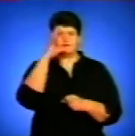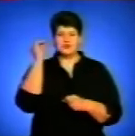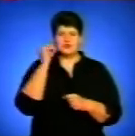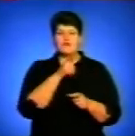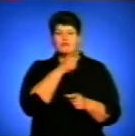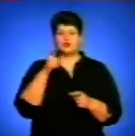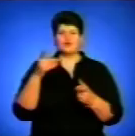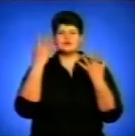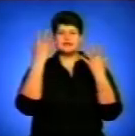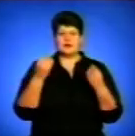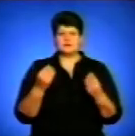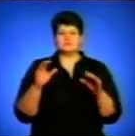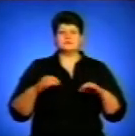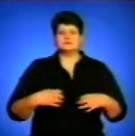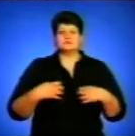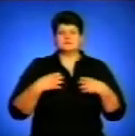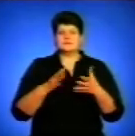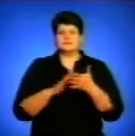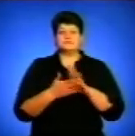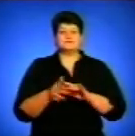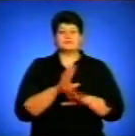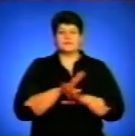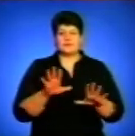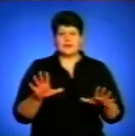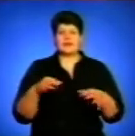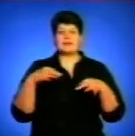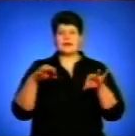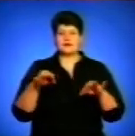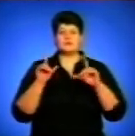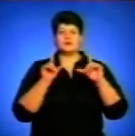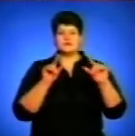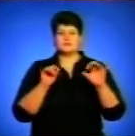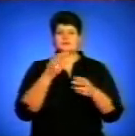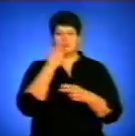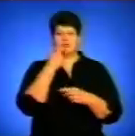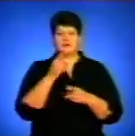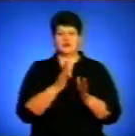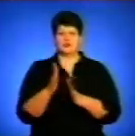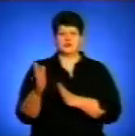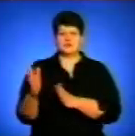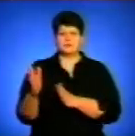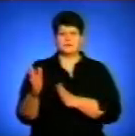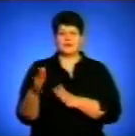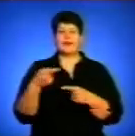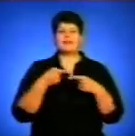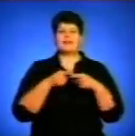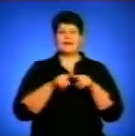критичних ситуацій на шляхах не виникало. Транспорт рухався у звичному режимі. Техніка вся